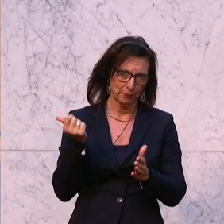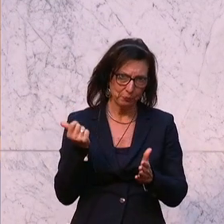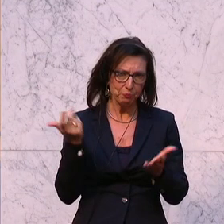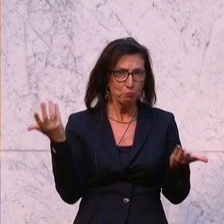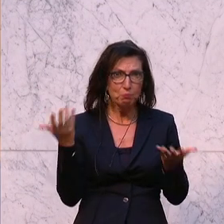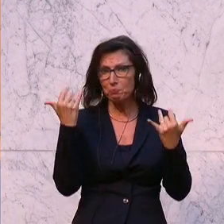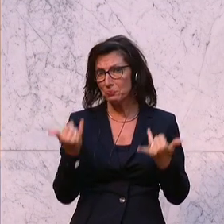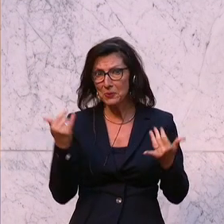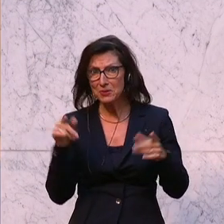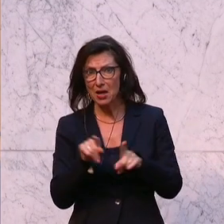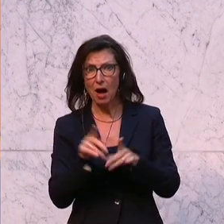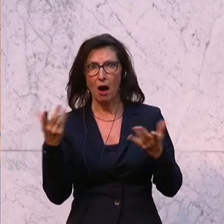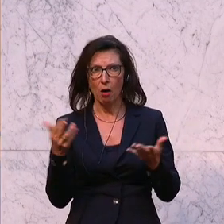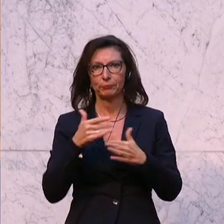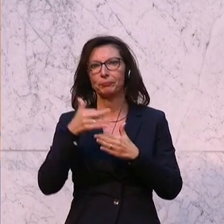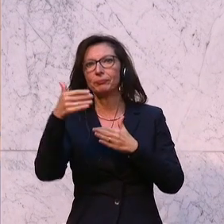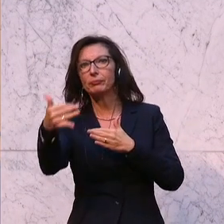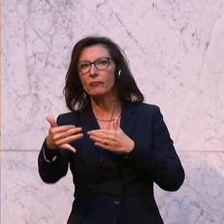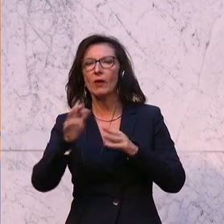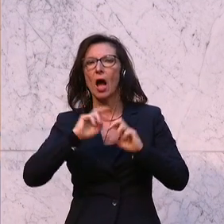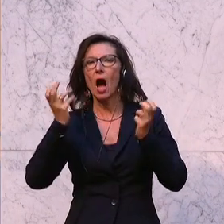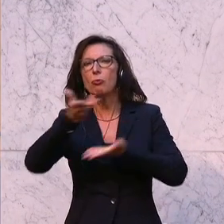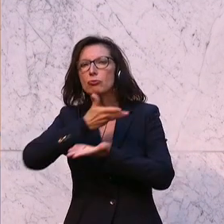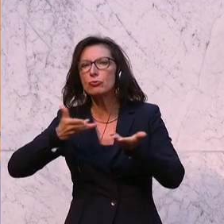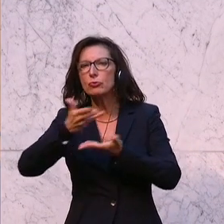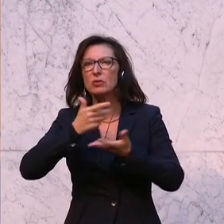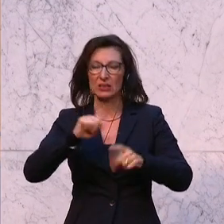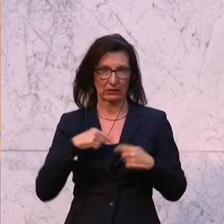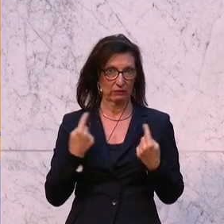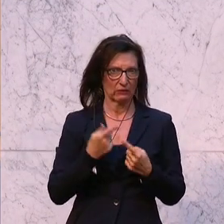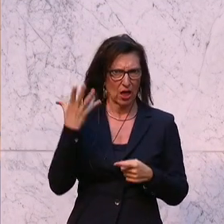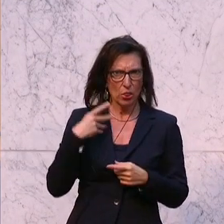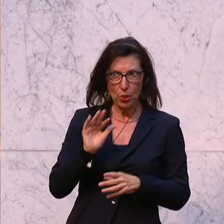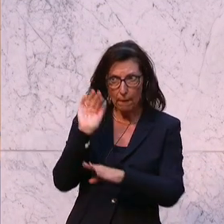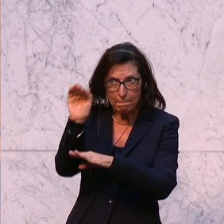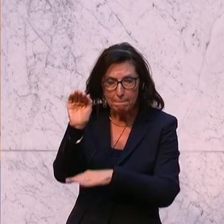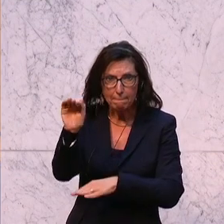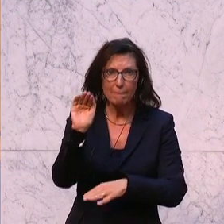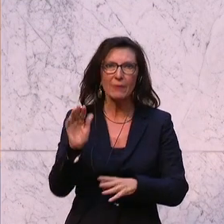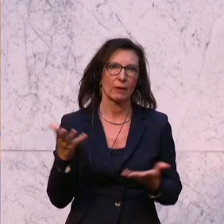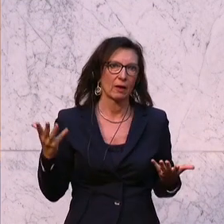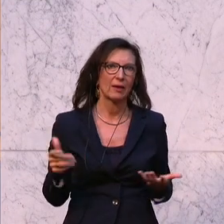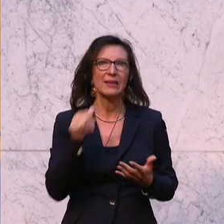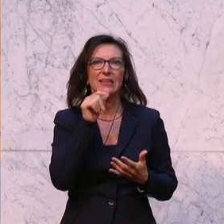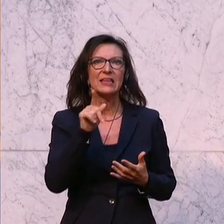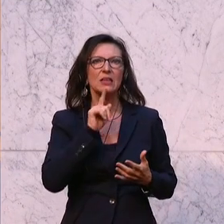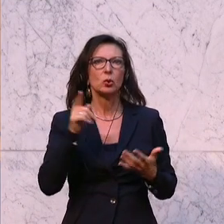Es ist jetzt auch später in den Ausschussberatungen, haben wir nochmal eingebracht, dass es aus unserer Sicht sinnvoll ist, dass man nicht nur